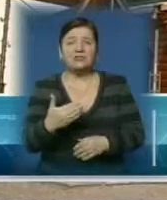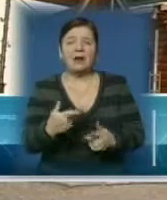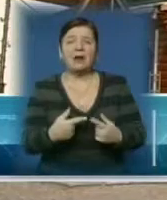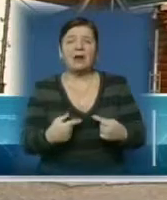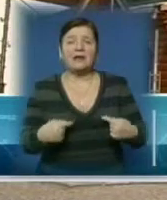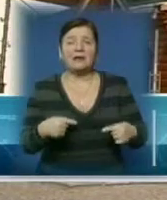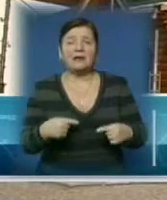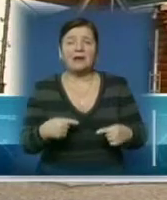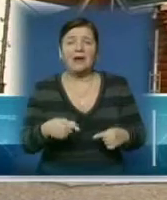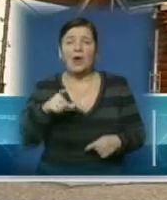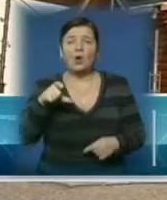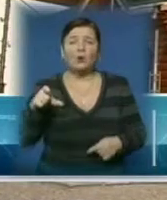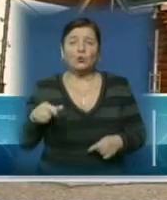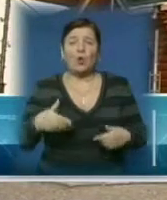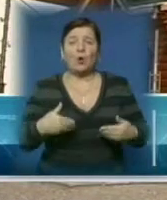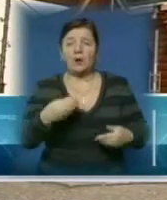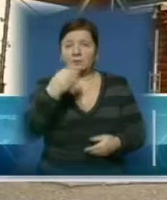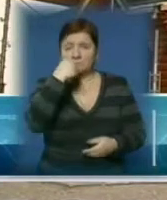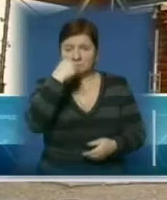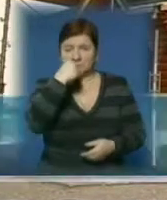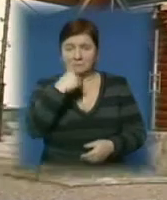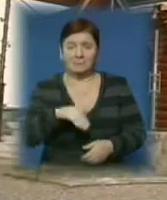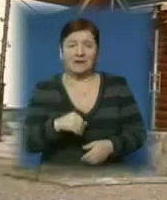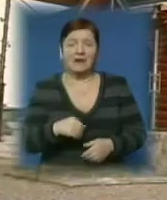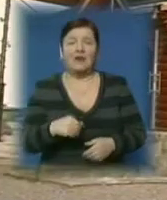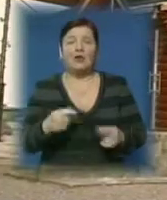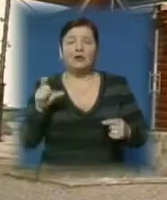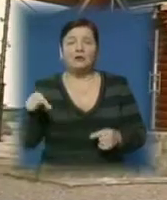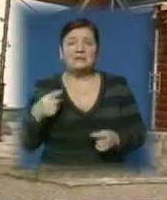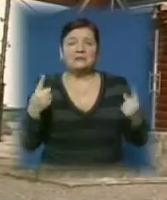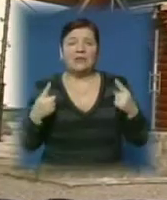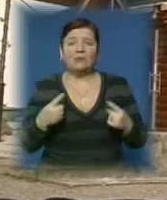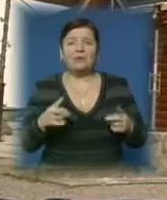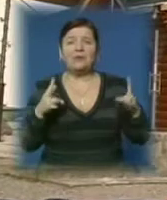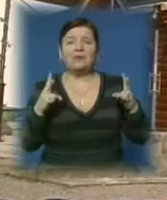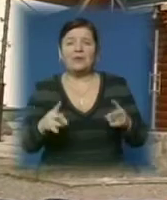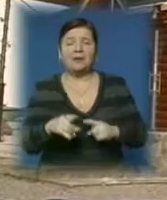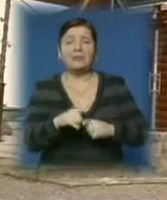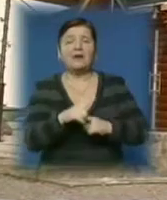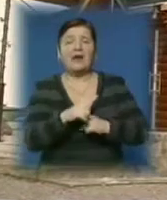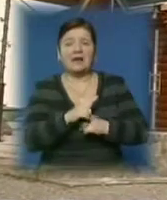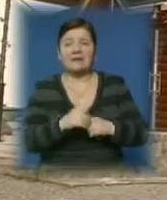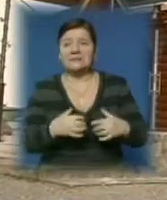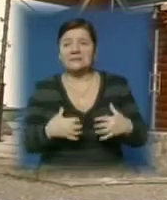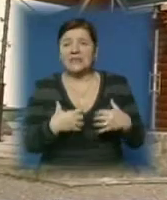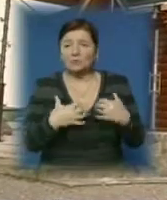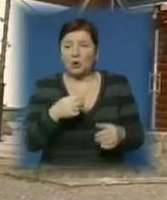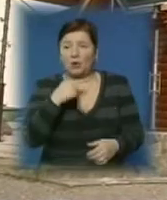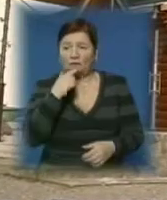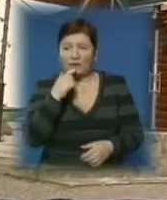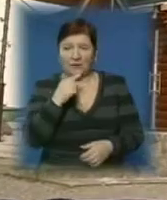людожерства. Люди із великої біди, із того, що помирали, даже страшно говорити,